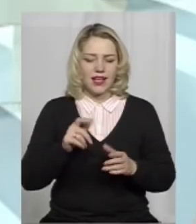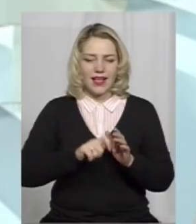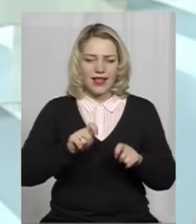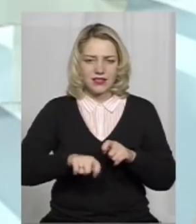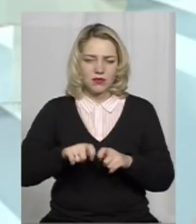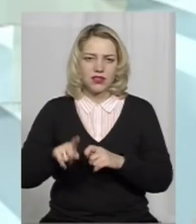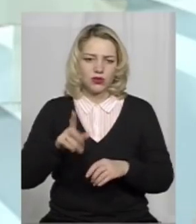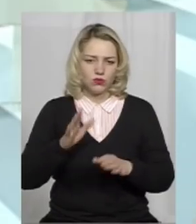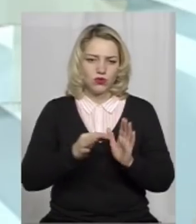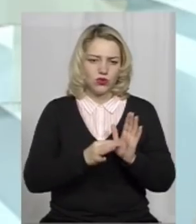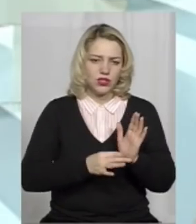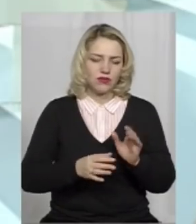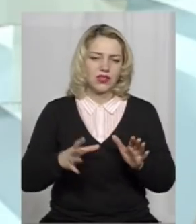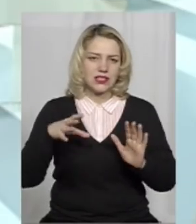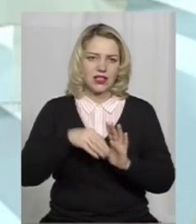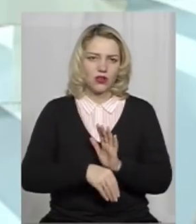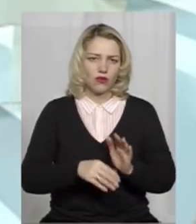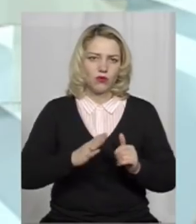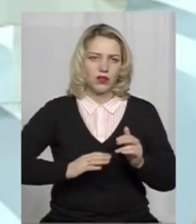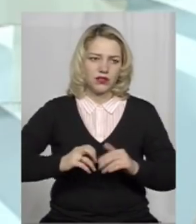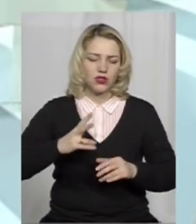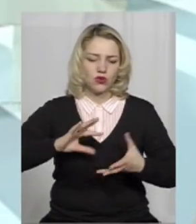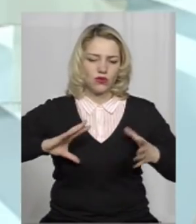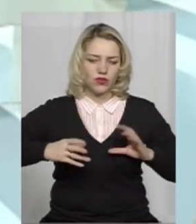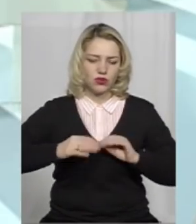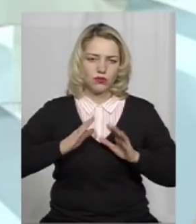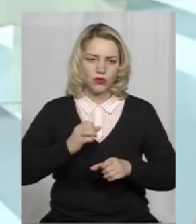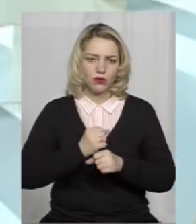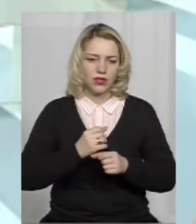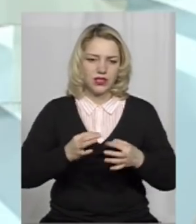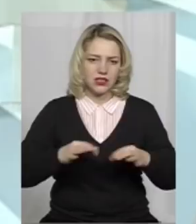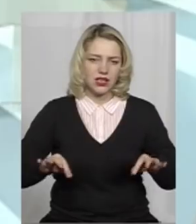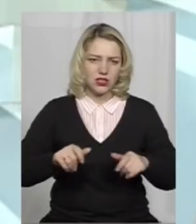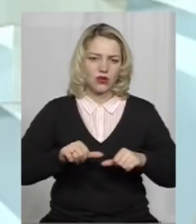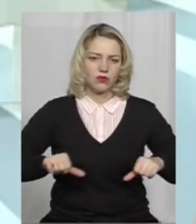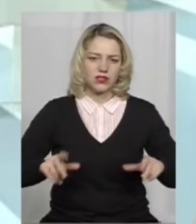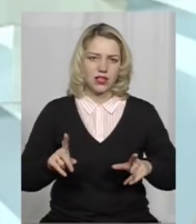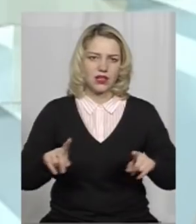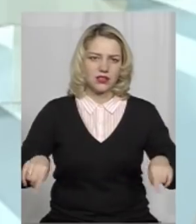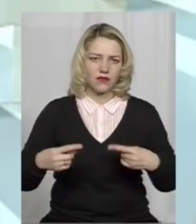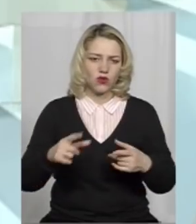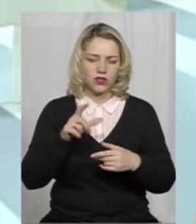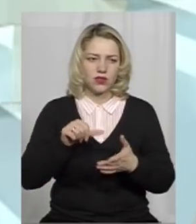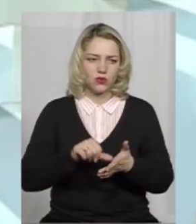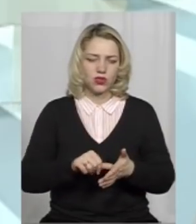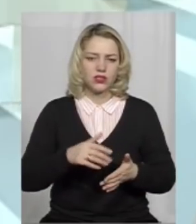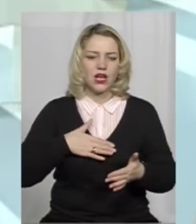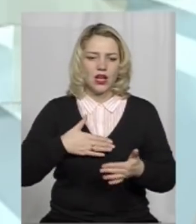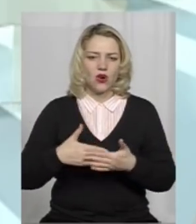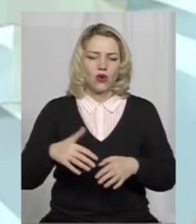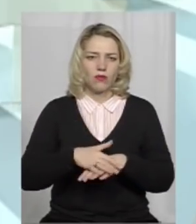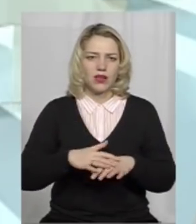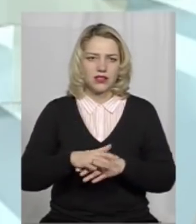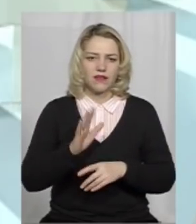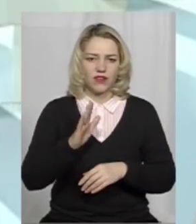складову практичну. Але висновок буде робити незалежна комісія, яка створюється за участю громадськості